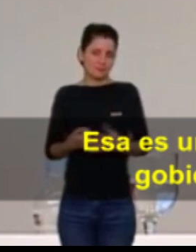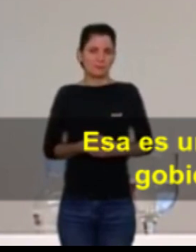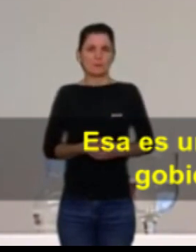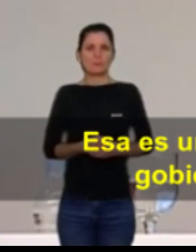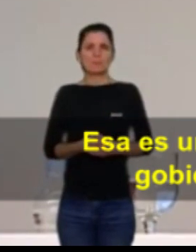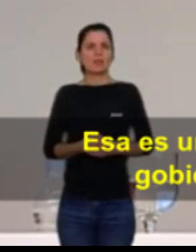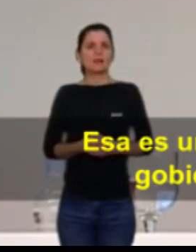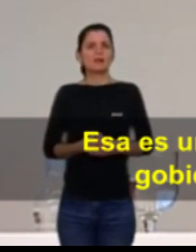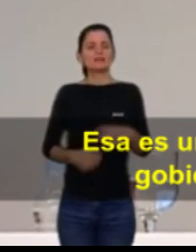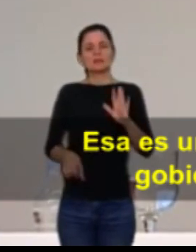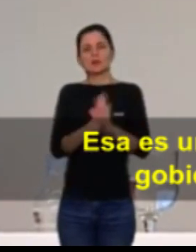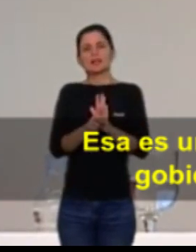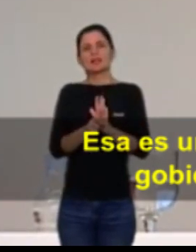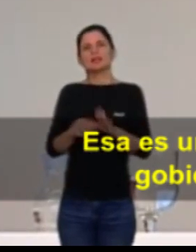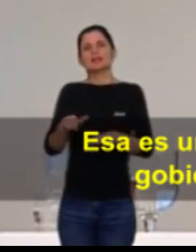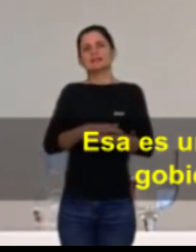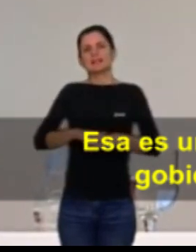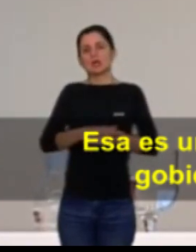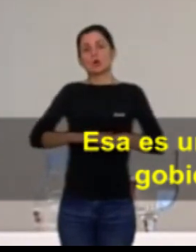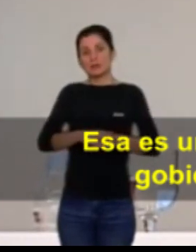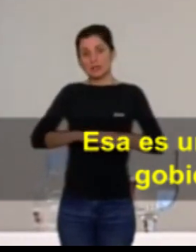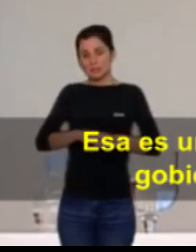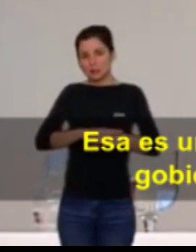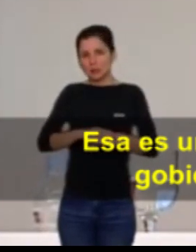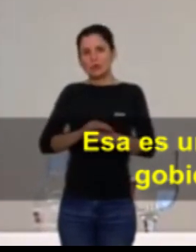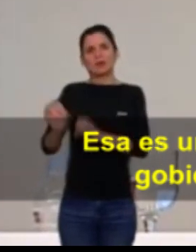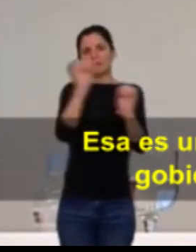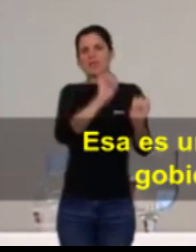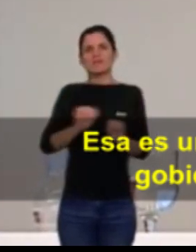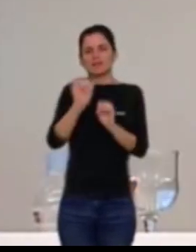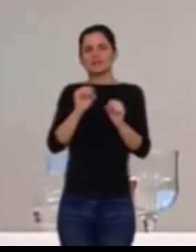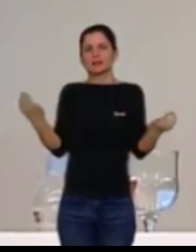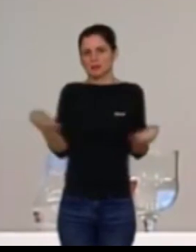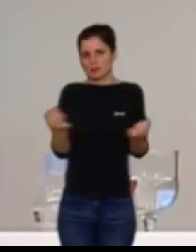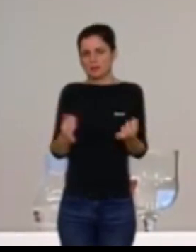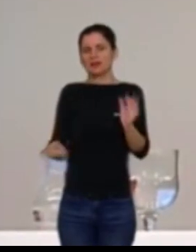i el que este govern va defensar és que eixe llei es complixca.